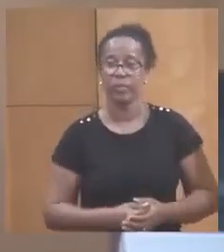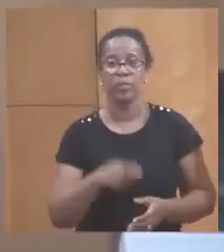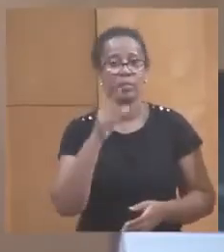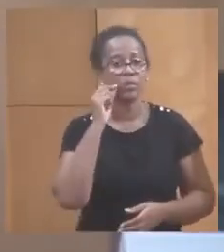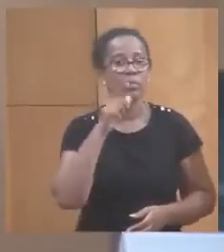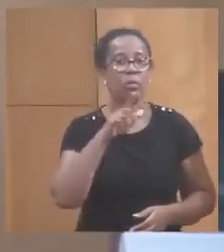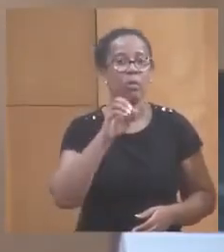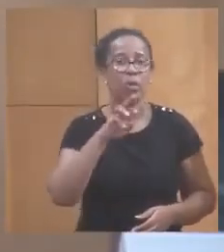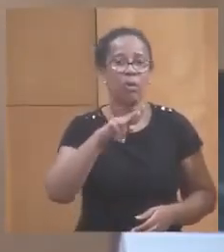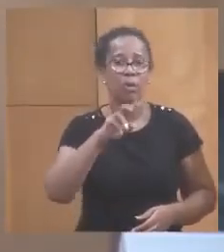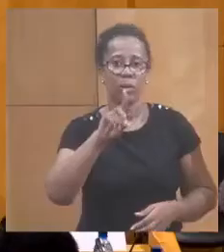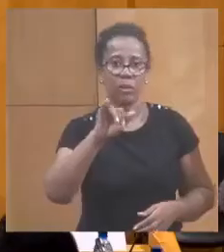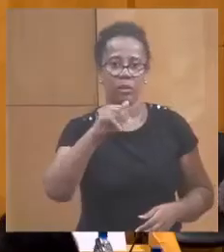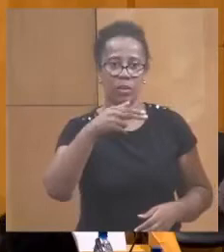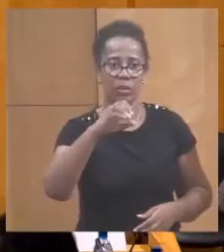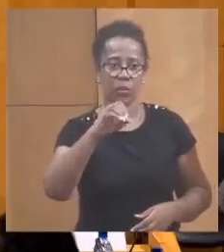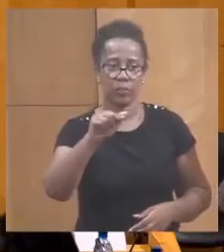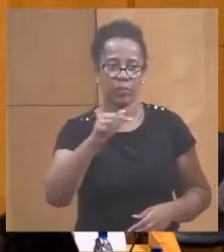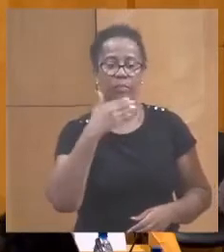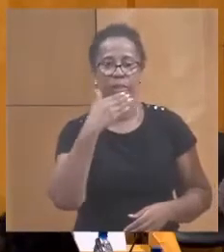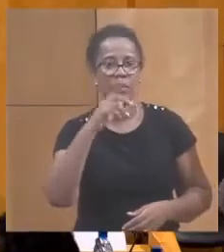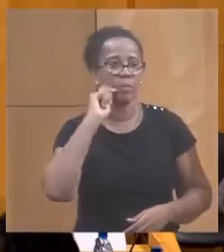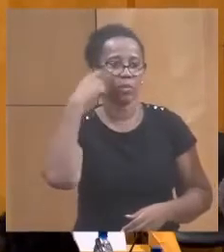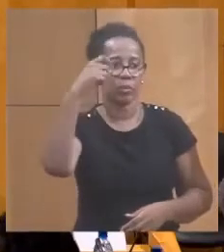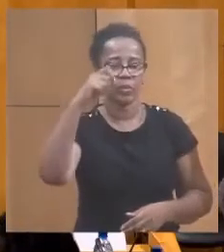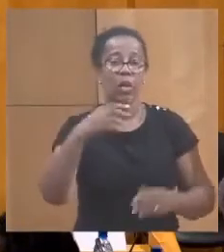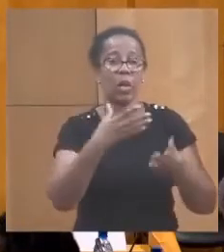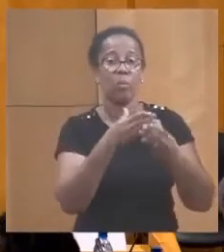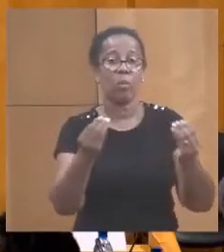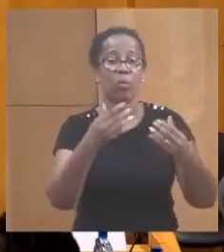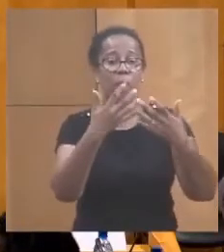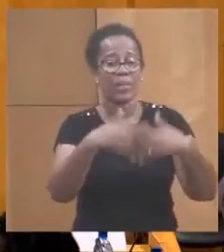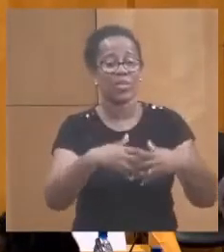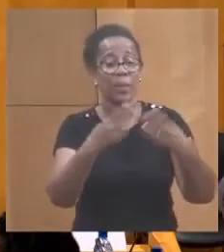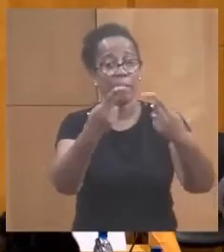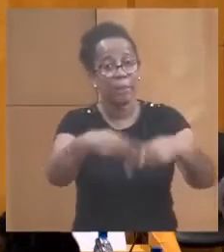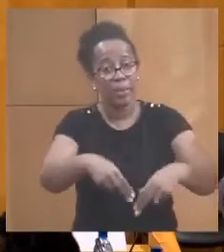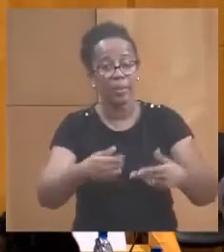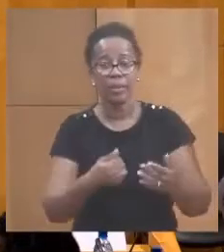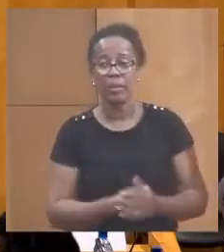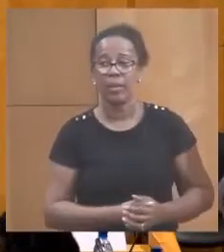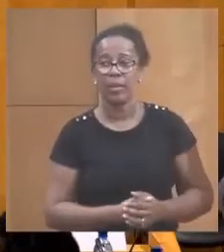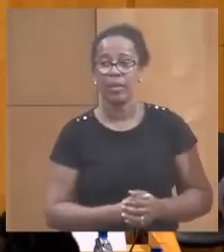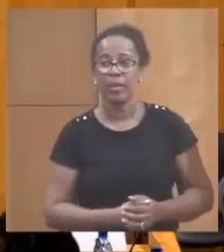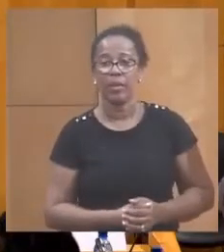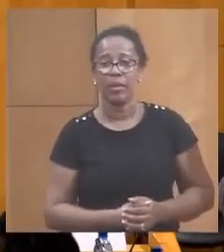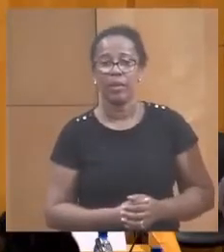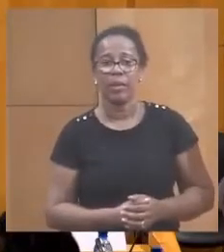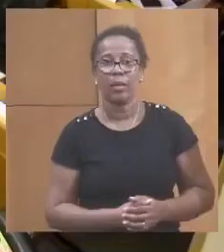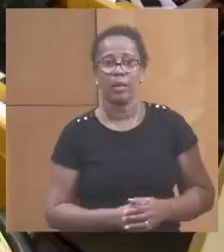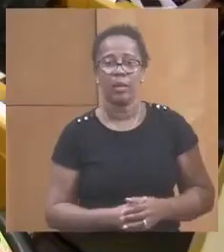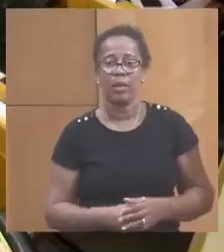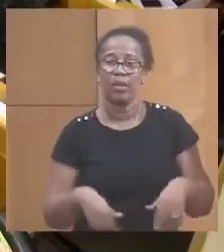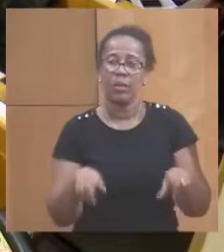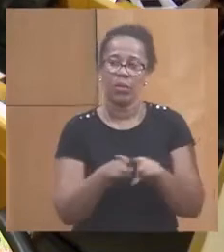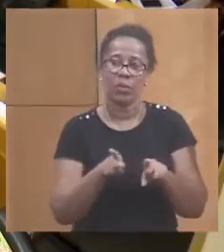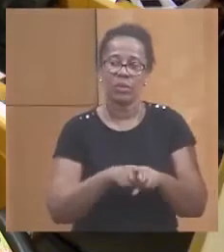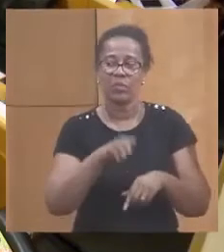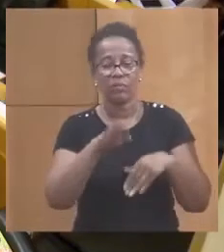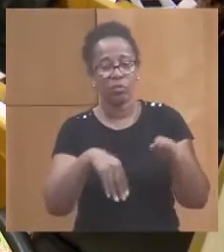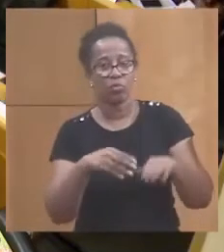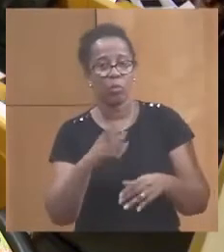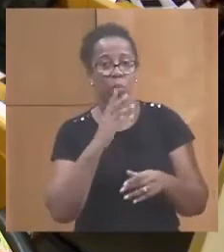Lourdineau. Merci, M. le Président. Beaucoup de machines sont en panne et ont un fonctionnement qui n'est pas